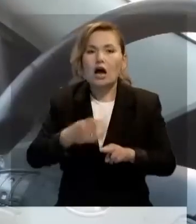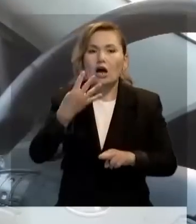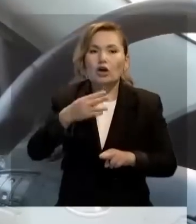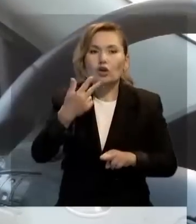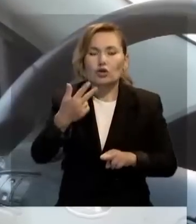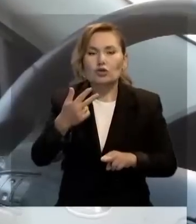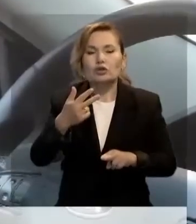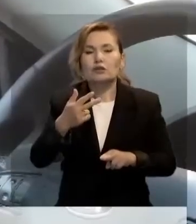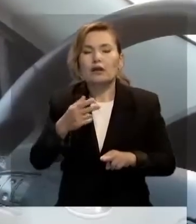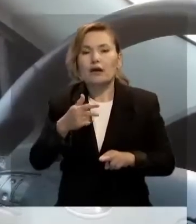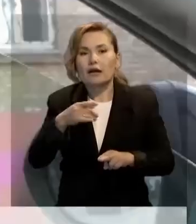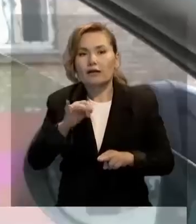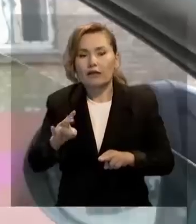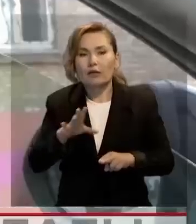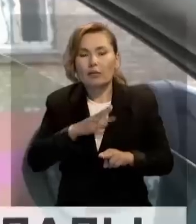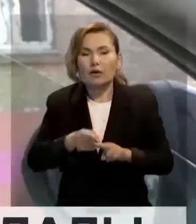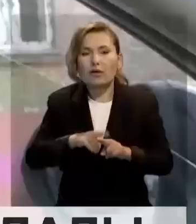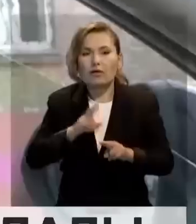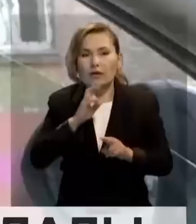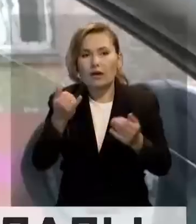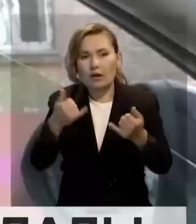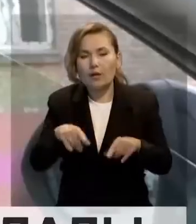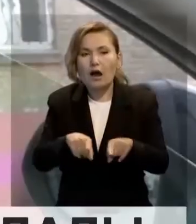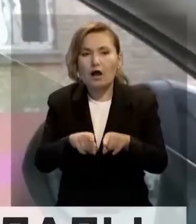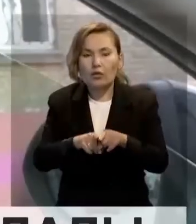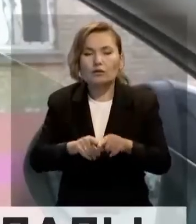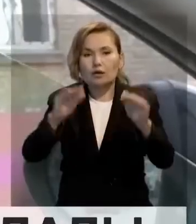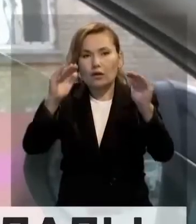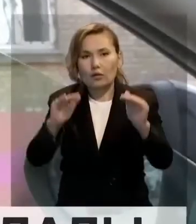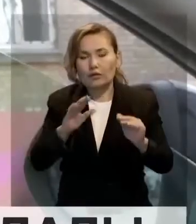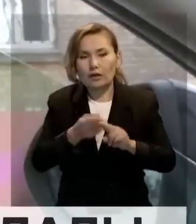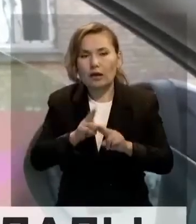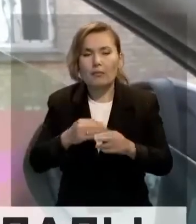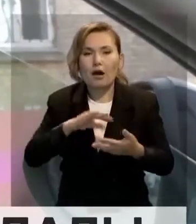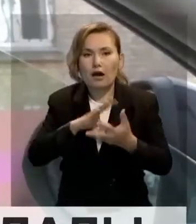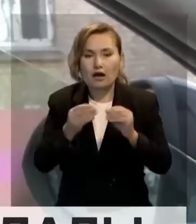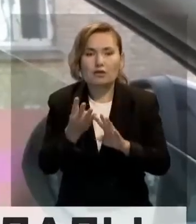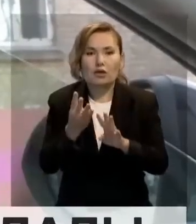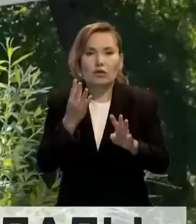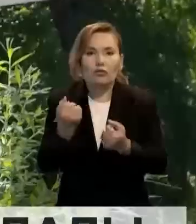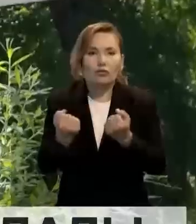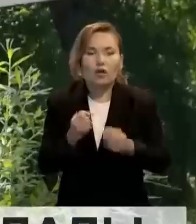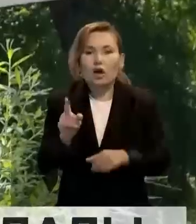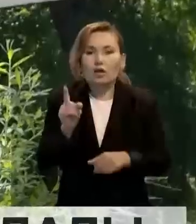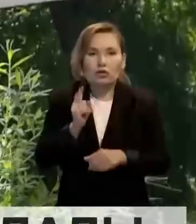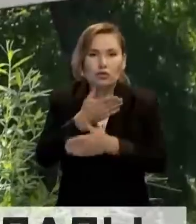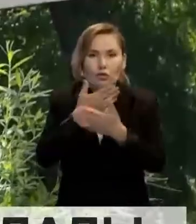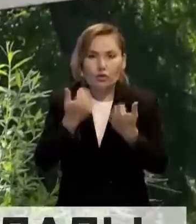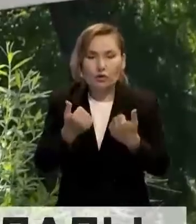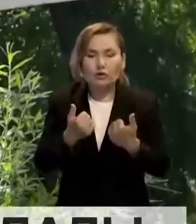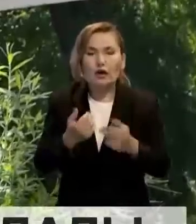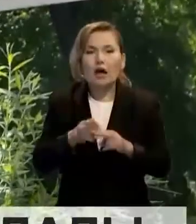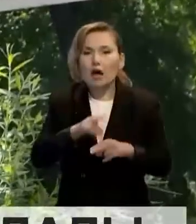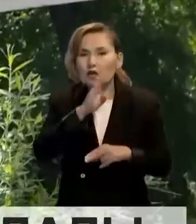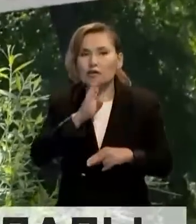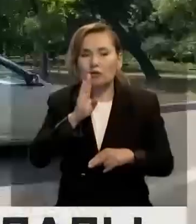гривен. Жанармай құйы бекеттерінде бір-бір жарым сағат күтушедік. Қазір ондай кезек жоқ. Аннаның айтып отырғаны